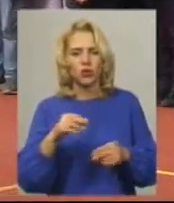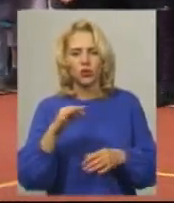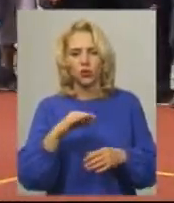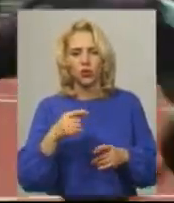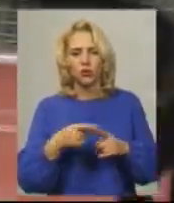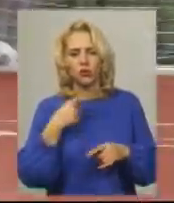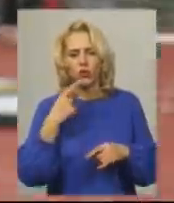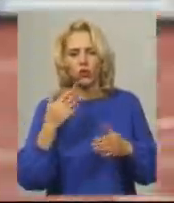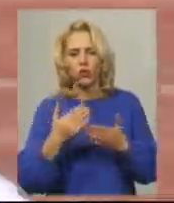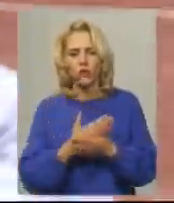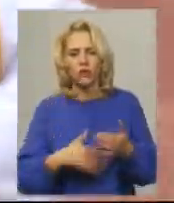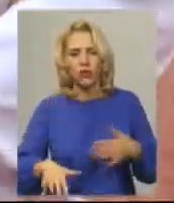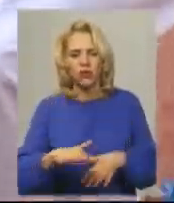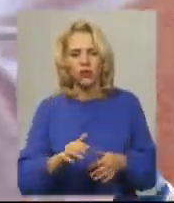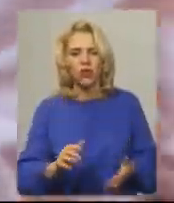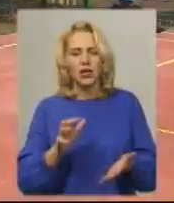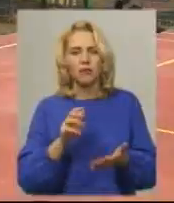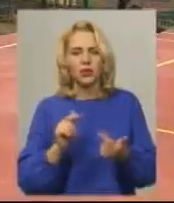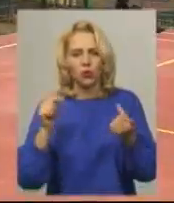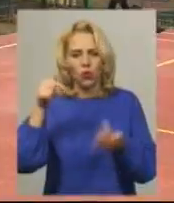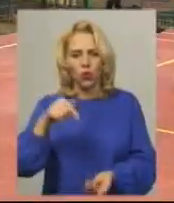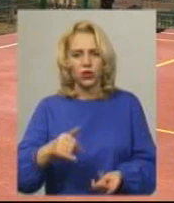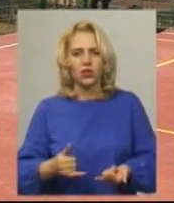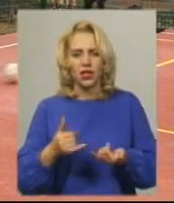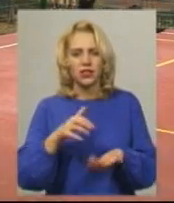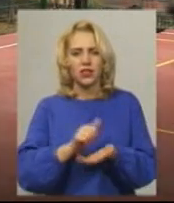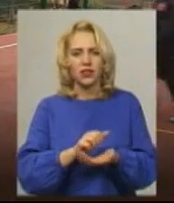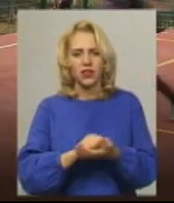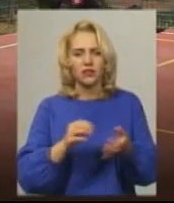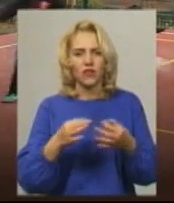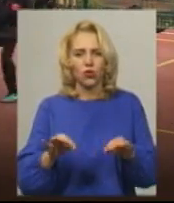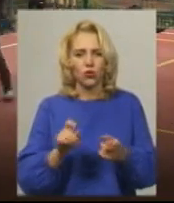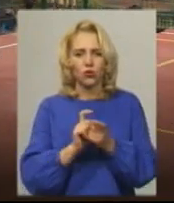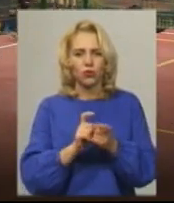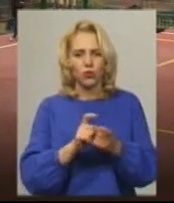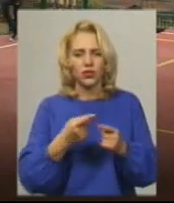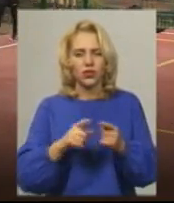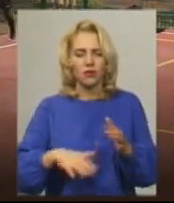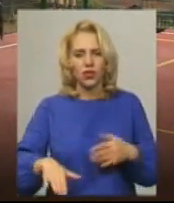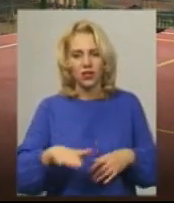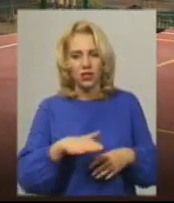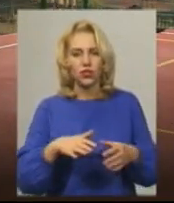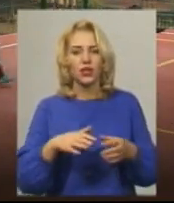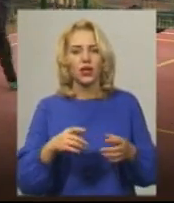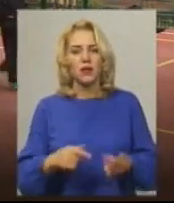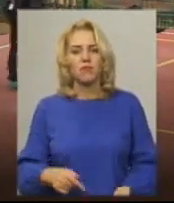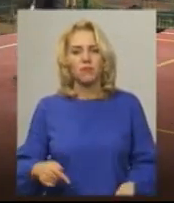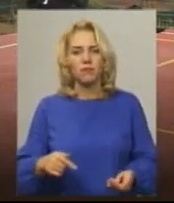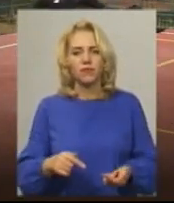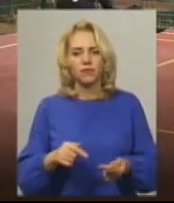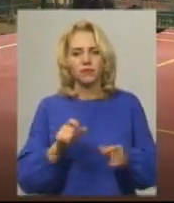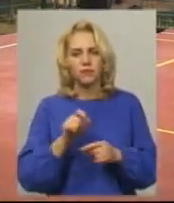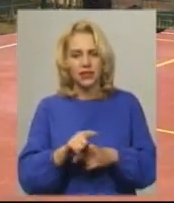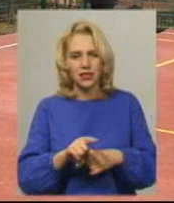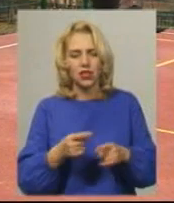новий майданчик підходить для заняття вільною боротьбою. Цей майданчик призначений для того, щоб тут можна